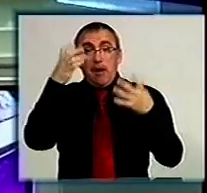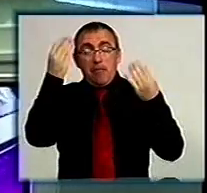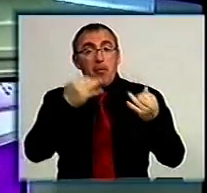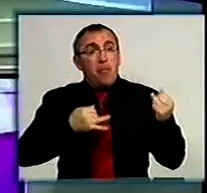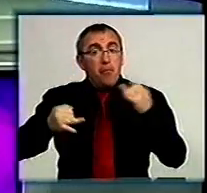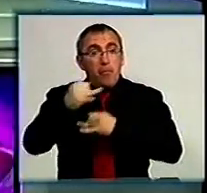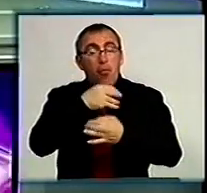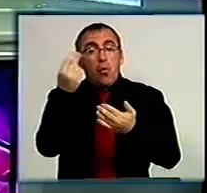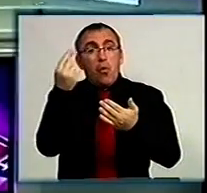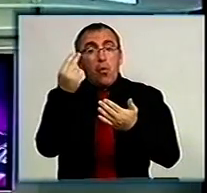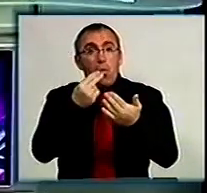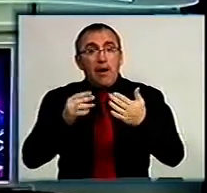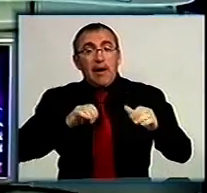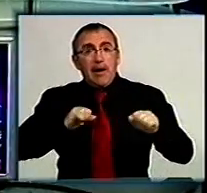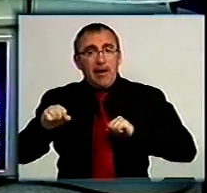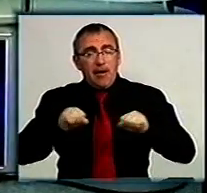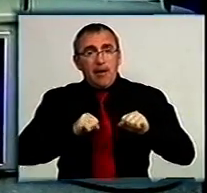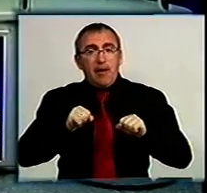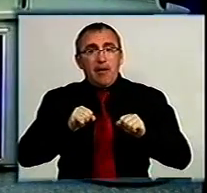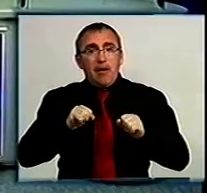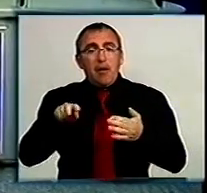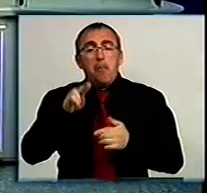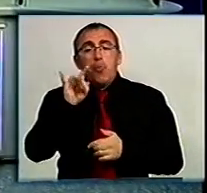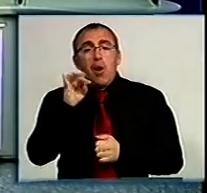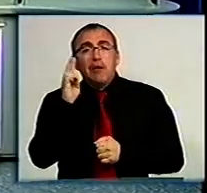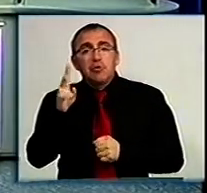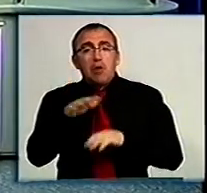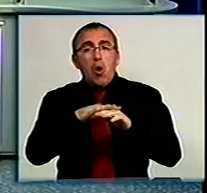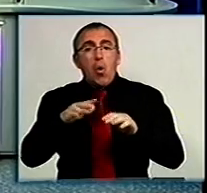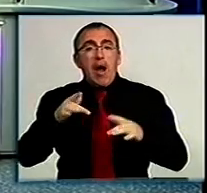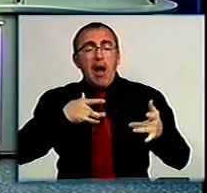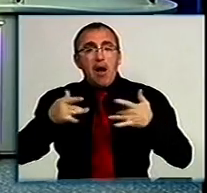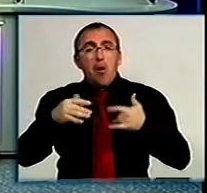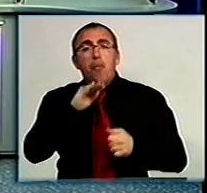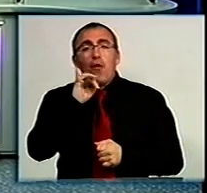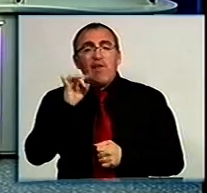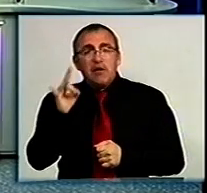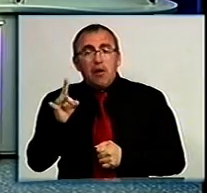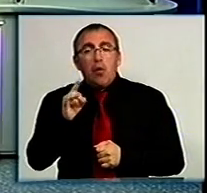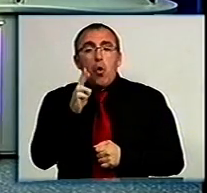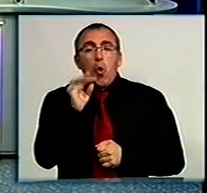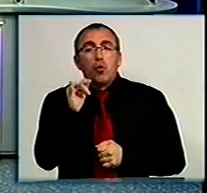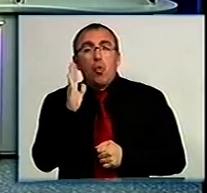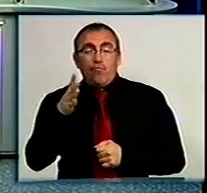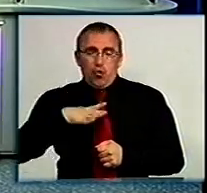спілкуватися з художнім керівником Народного хореографічного ансамблю «Пролісок», Народним артистом України, професором Анатолієм Коротковим. Дочекайтесь.